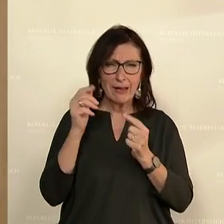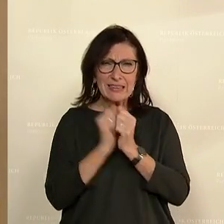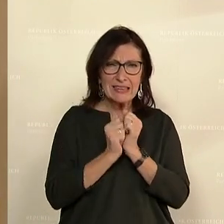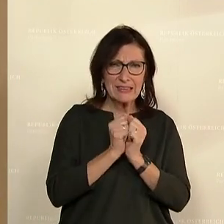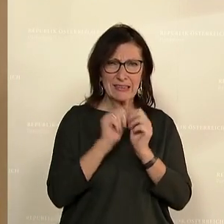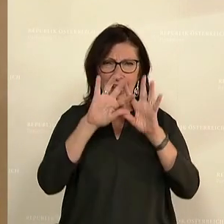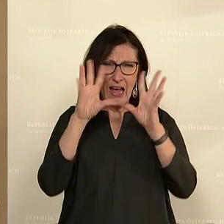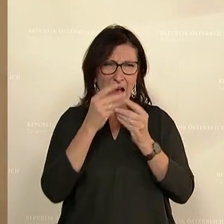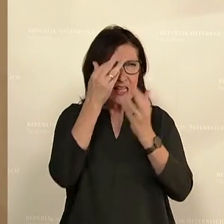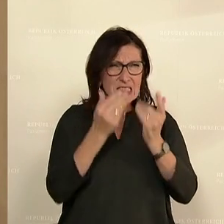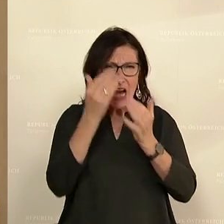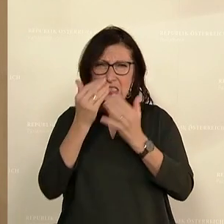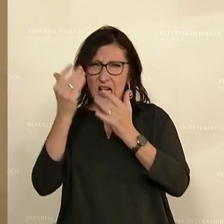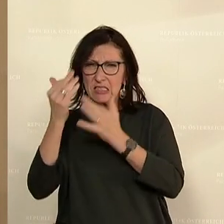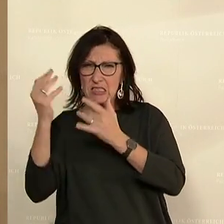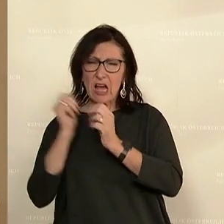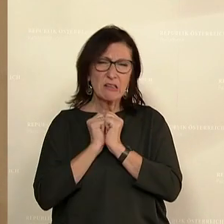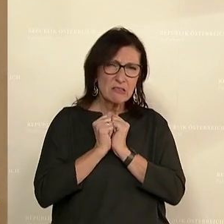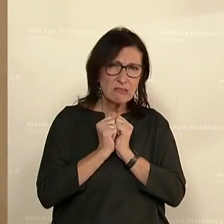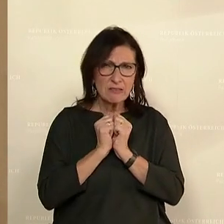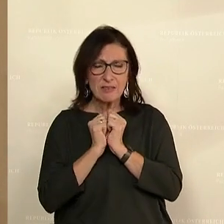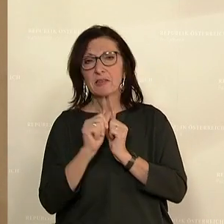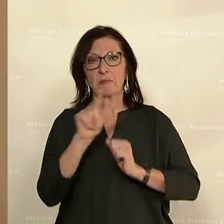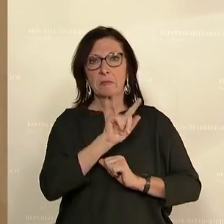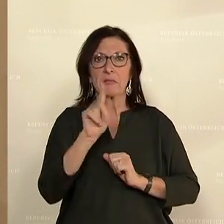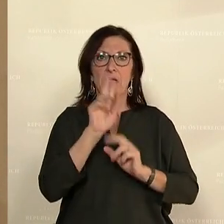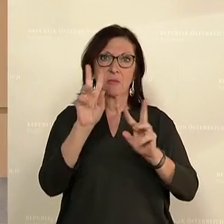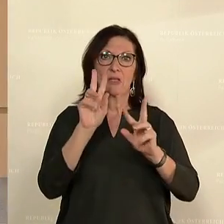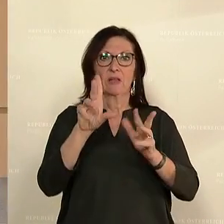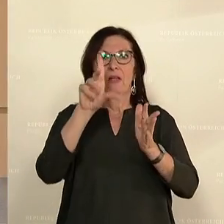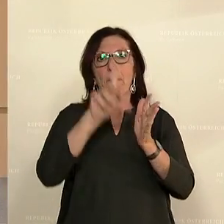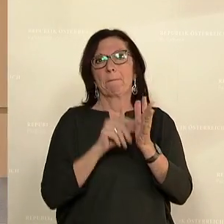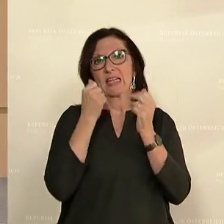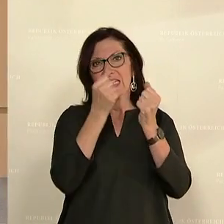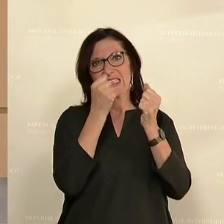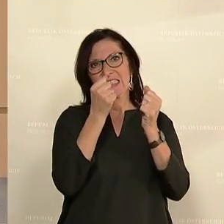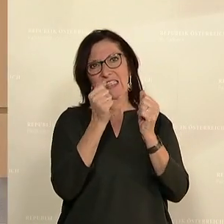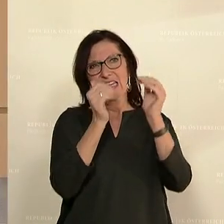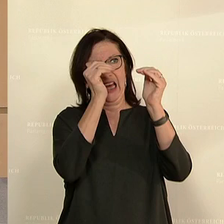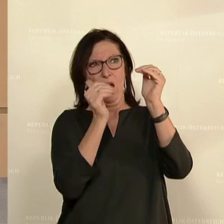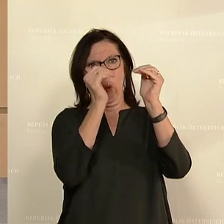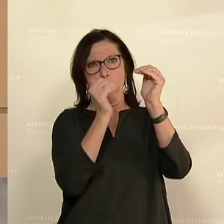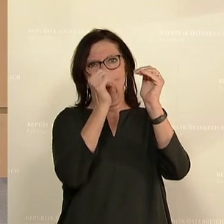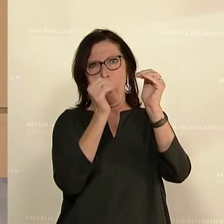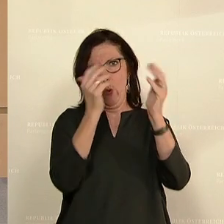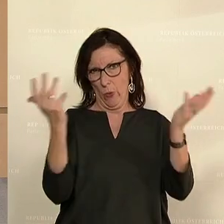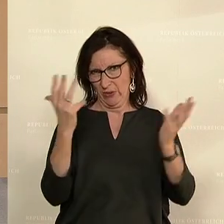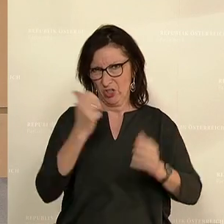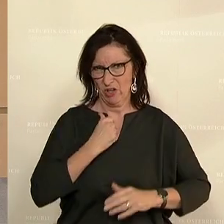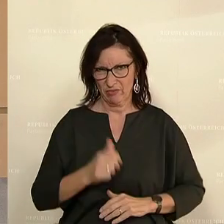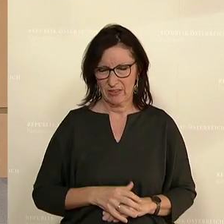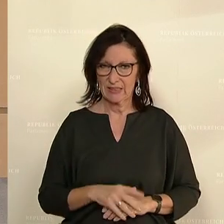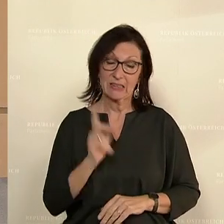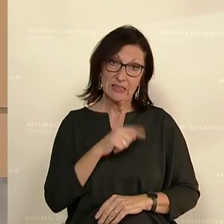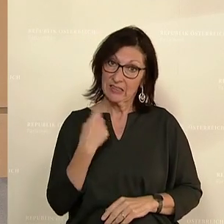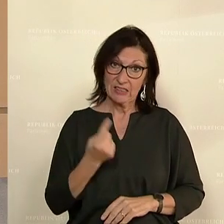alle Zahlen zusammenbekommt, dass man dann tatsächlich annähernd an die Mindestsicherungshöhe kommt. Uns ist